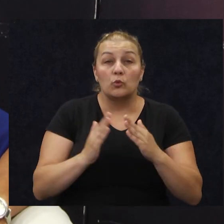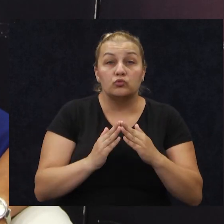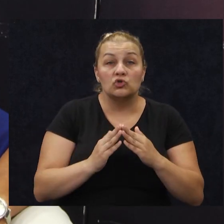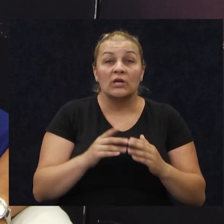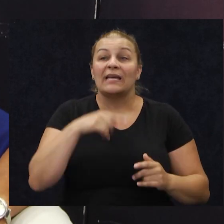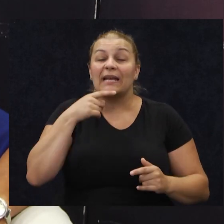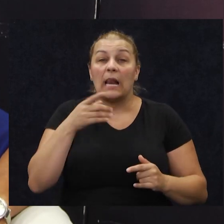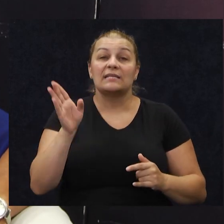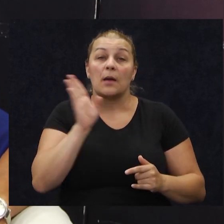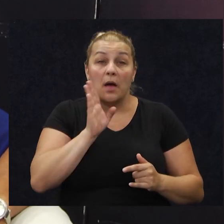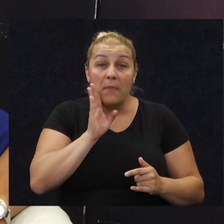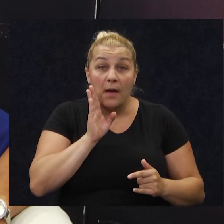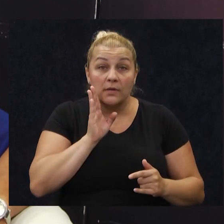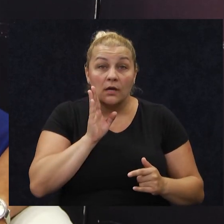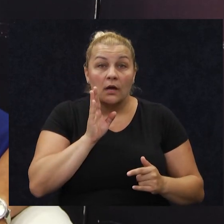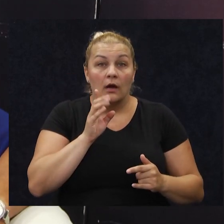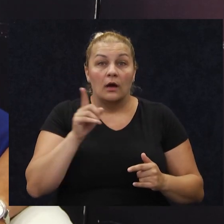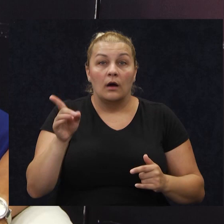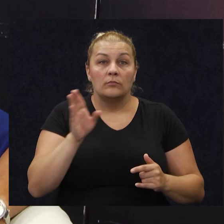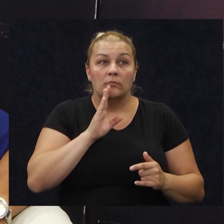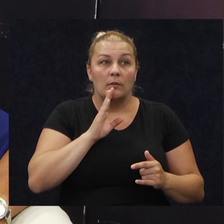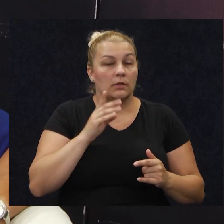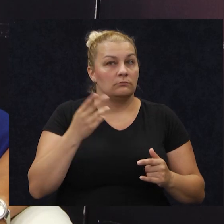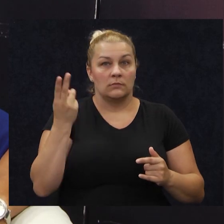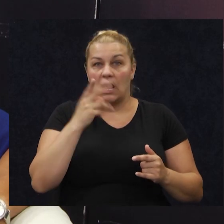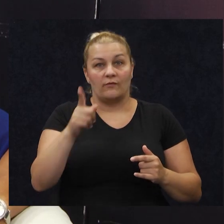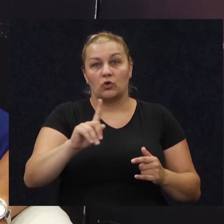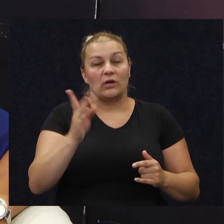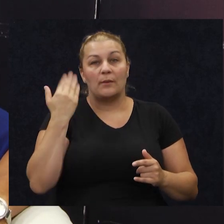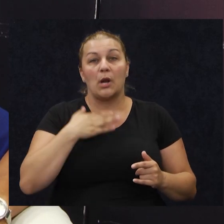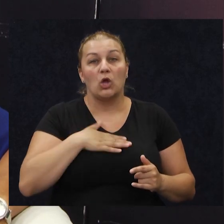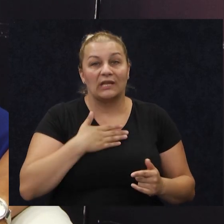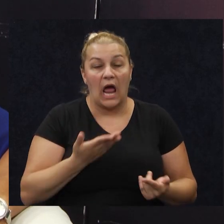to sam rekla materi, njoj među tim, to normalno da nije bilo drago,